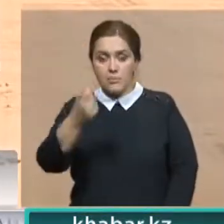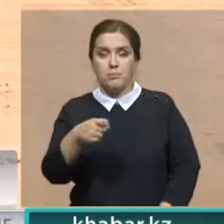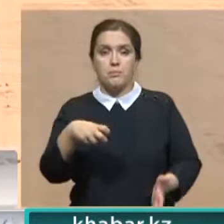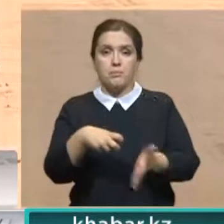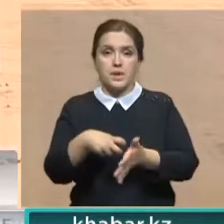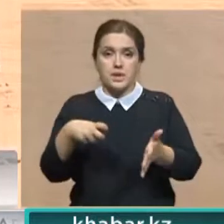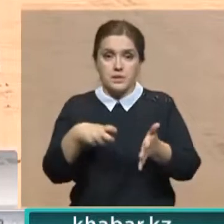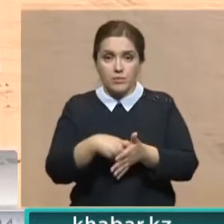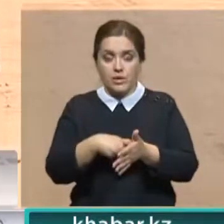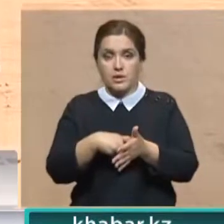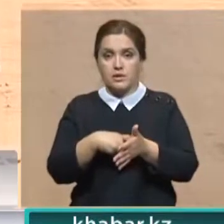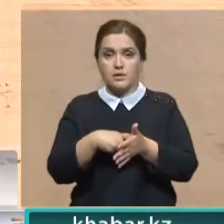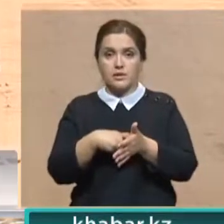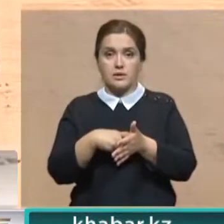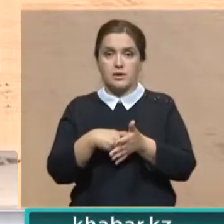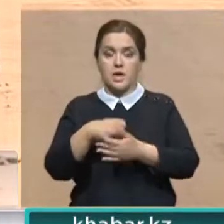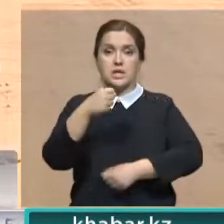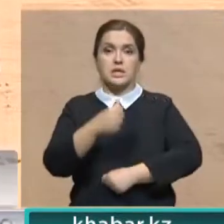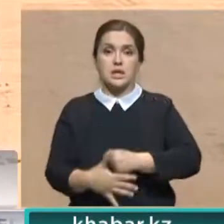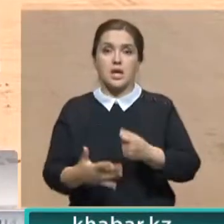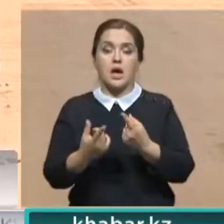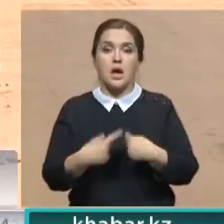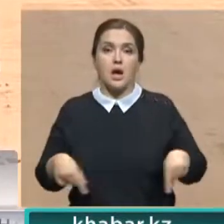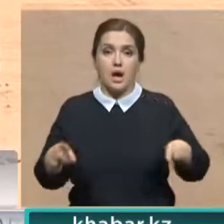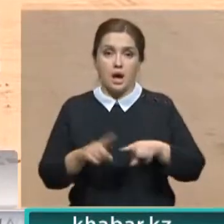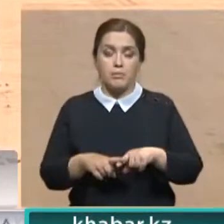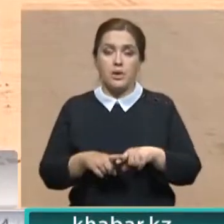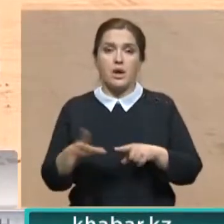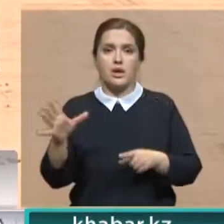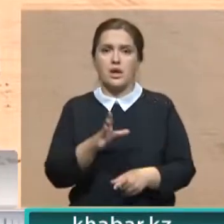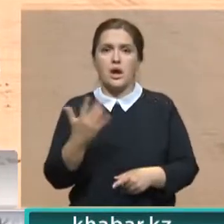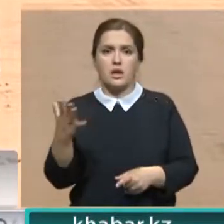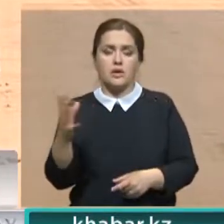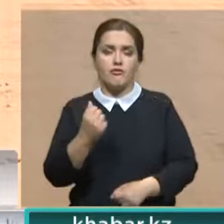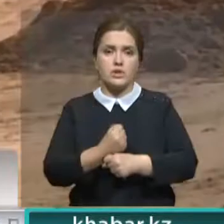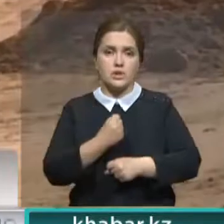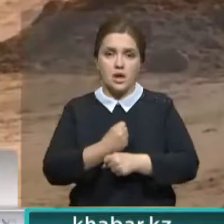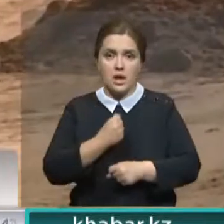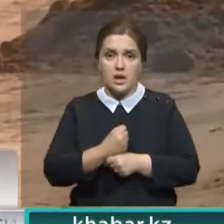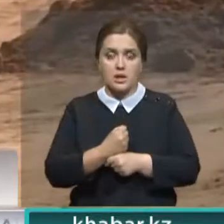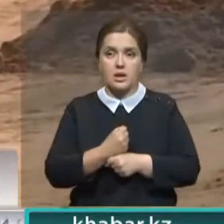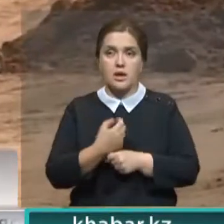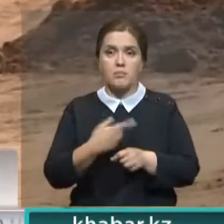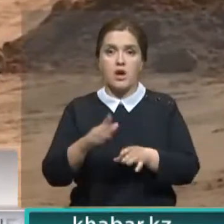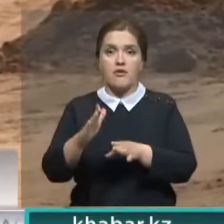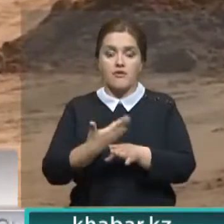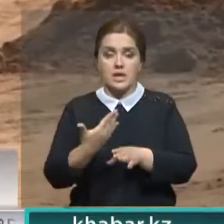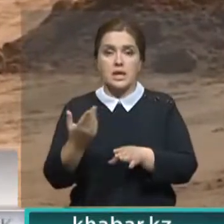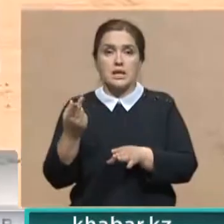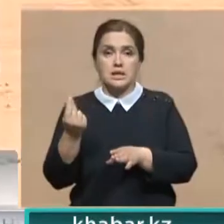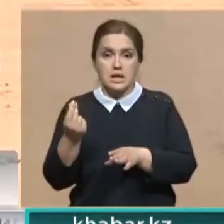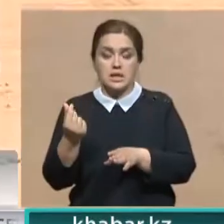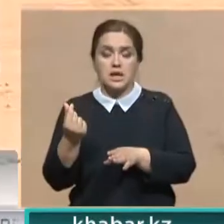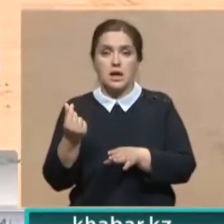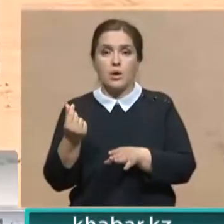в центральный аппарат. Они сейчас свод делают по решению вопроса выделения денег и средств на данный